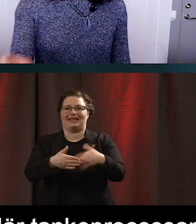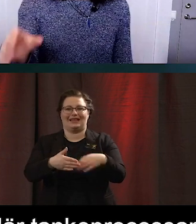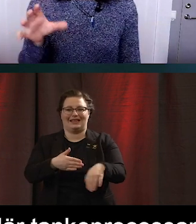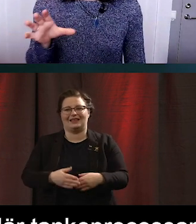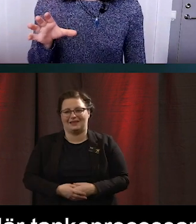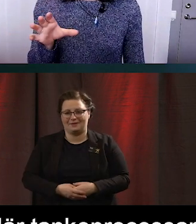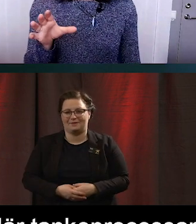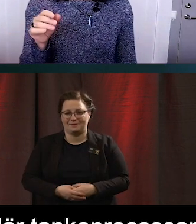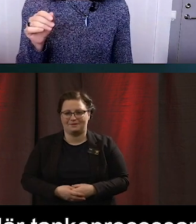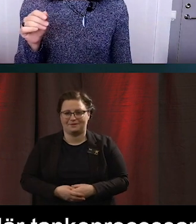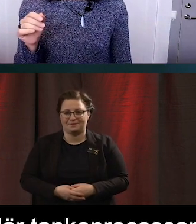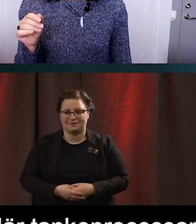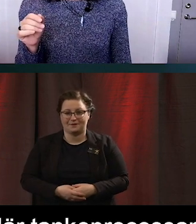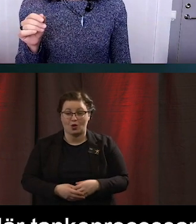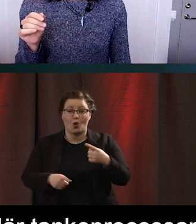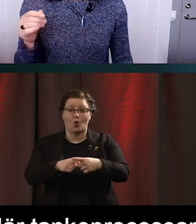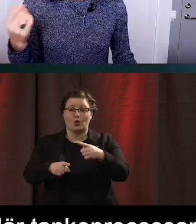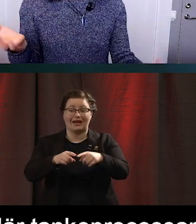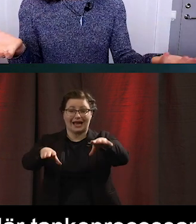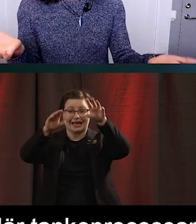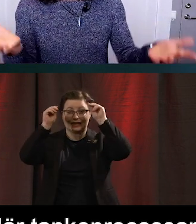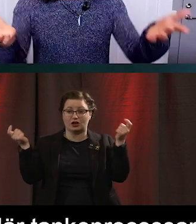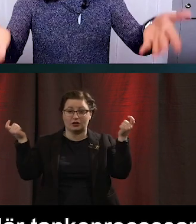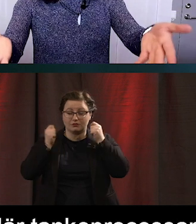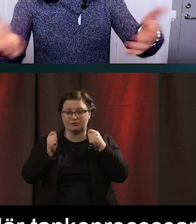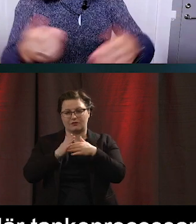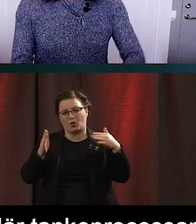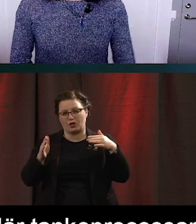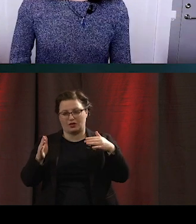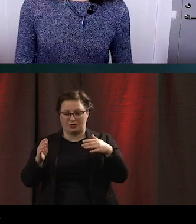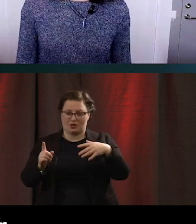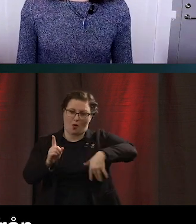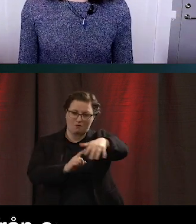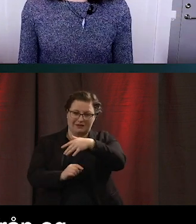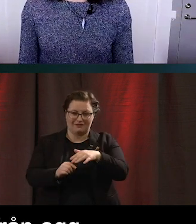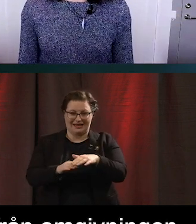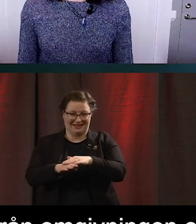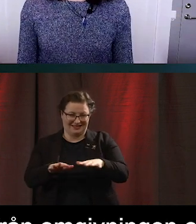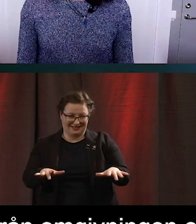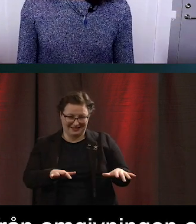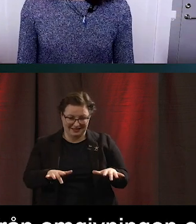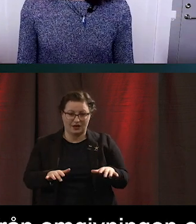Och när vi bearbetar intryck från vår omgivning, och det här gäller också när vi bearbetar intryck från